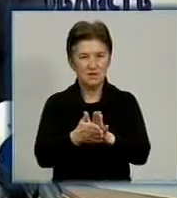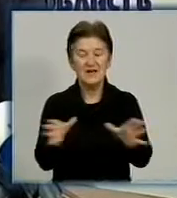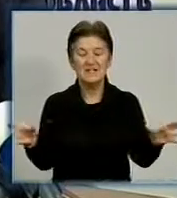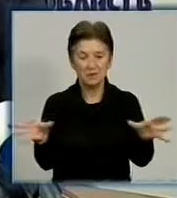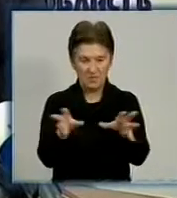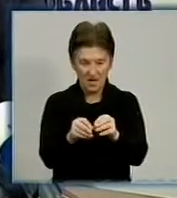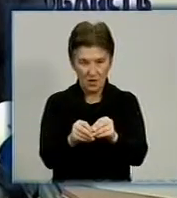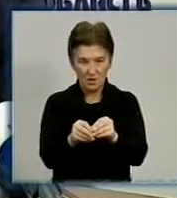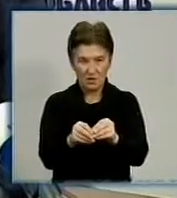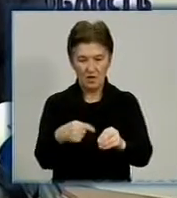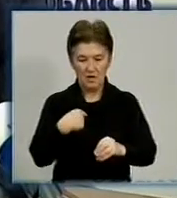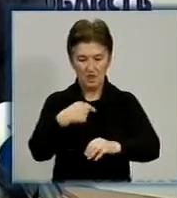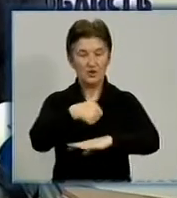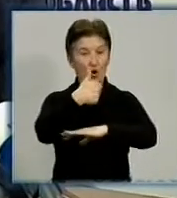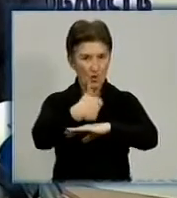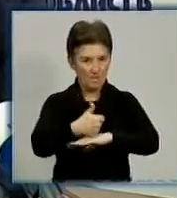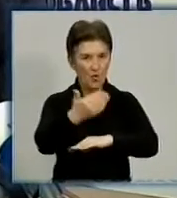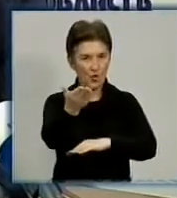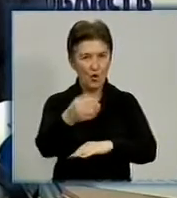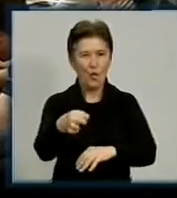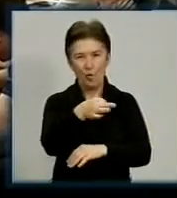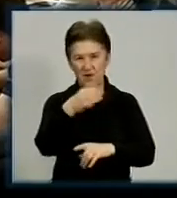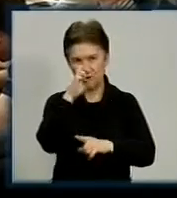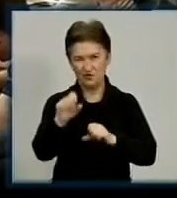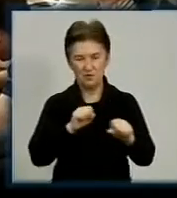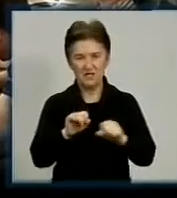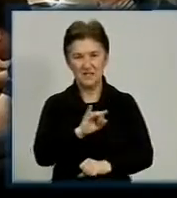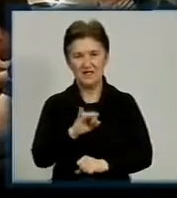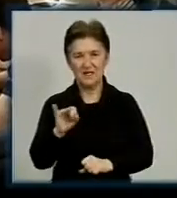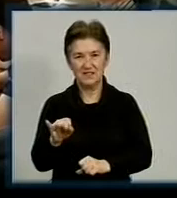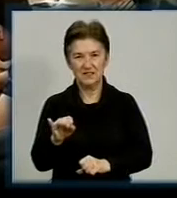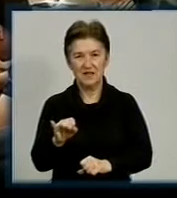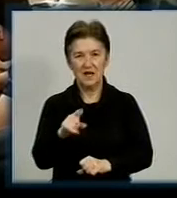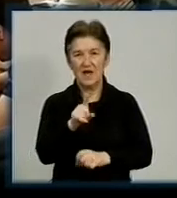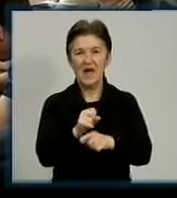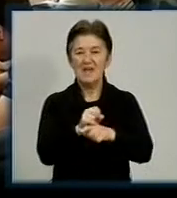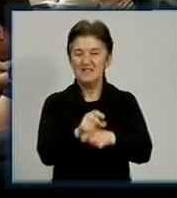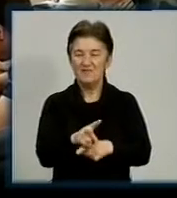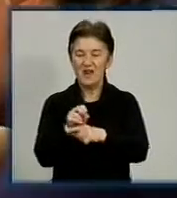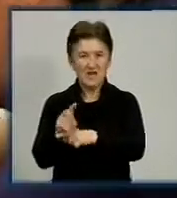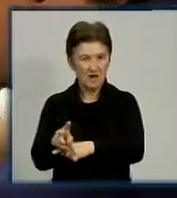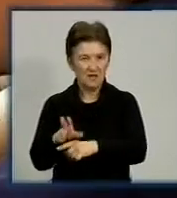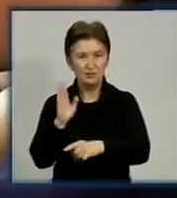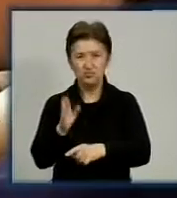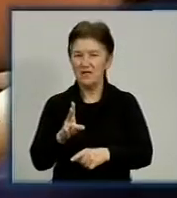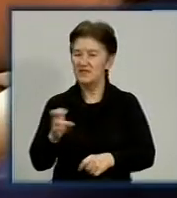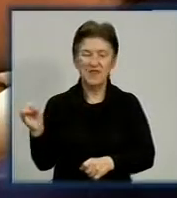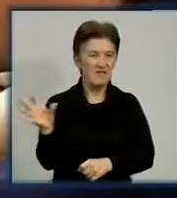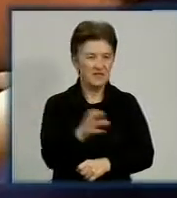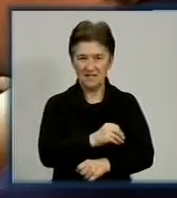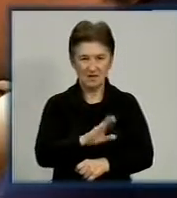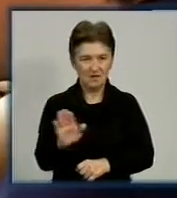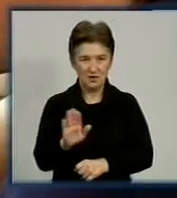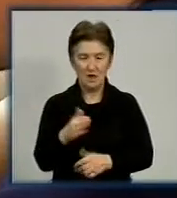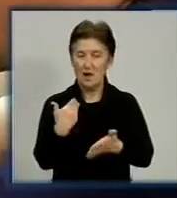головою обласної державної адміністрації. За словами посадовця, звільнятимуть не всіх чиновників, які працювали при попередній